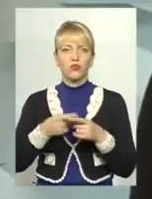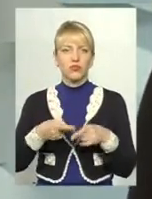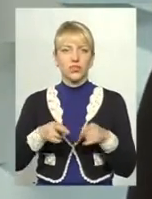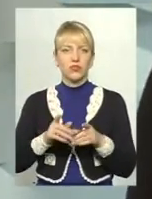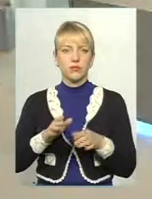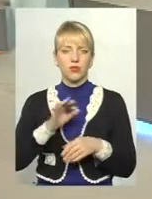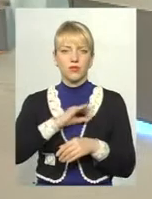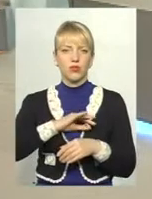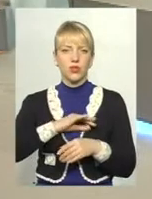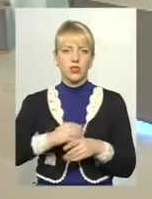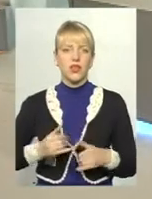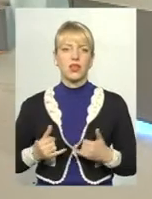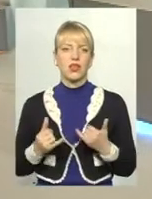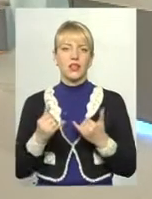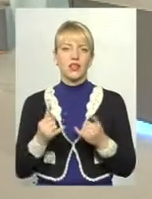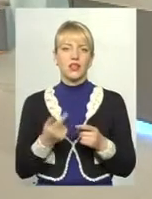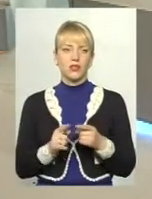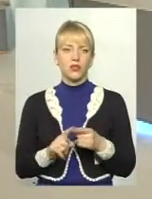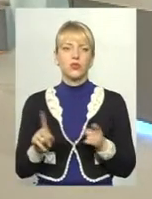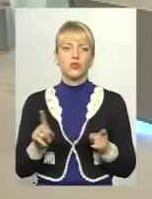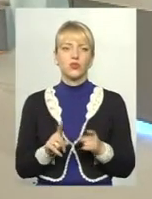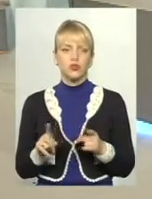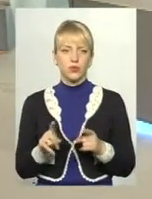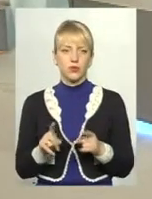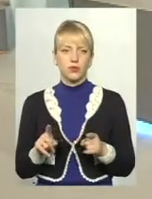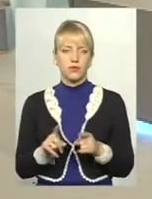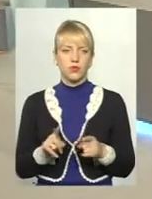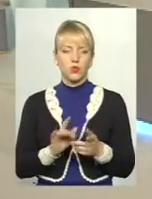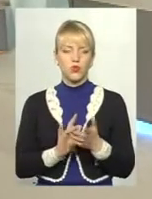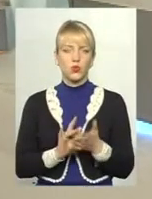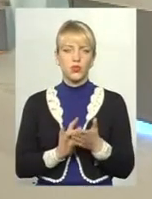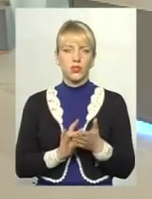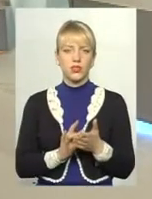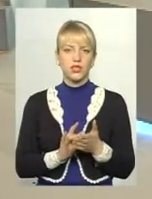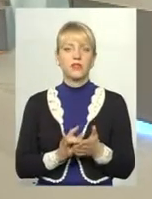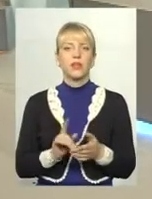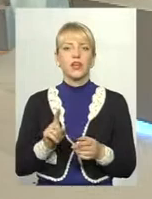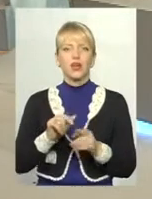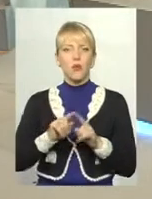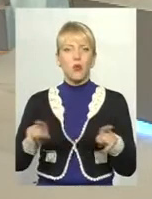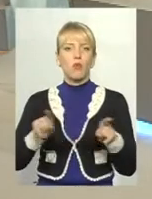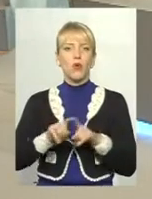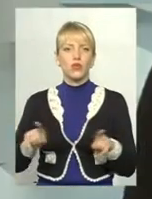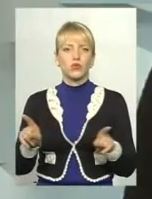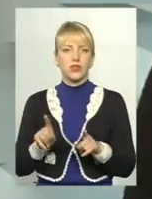використання для того, щоб туристи, і популяризація, звичайно,